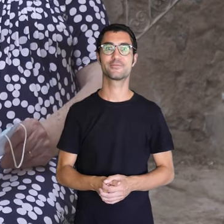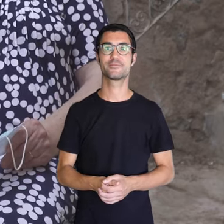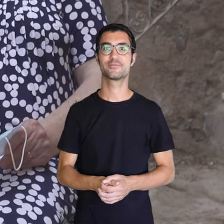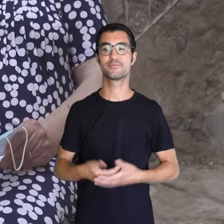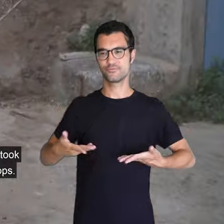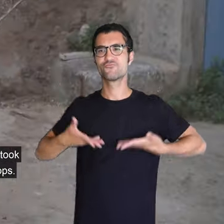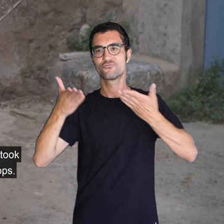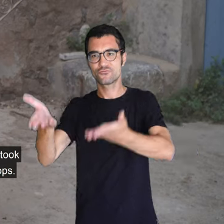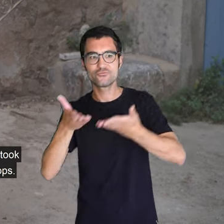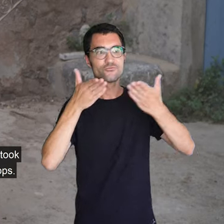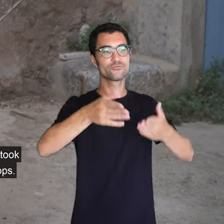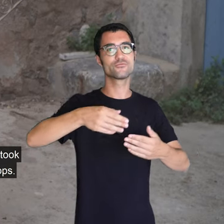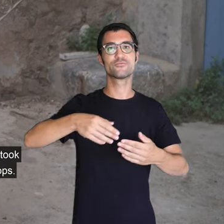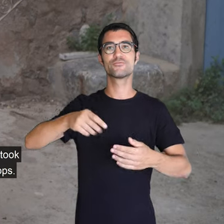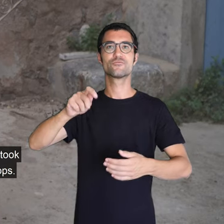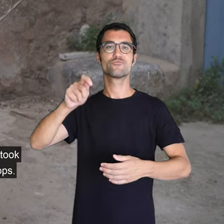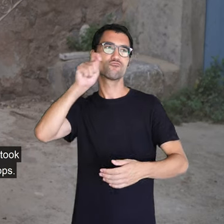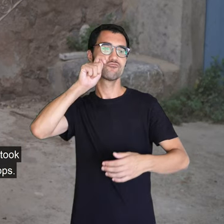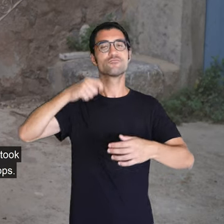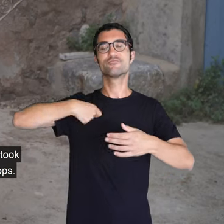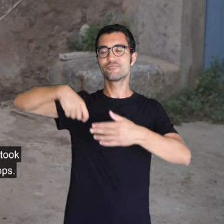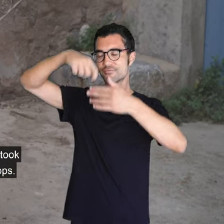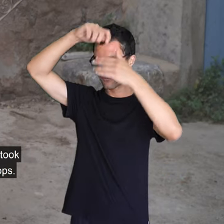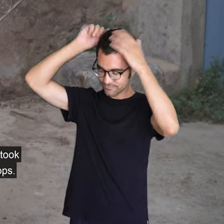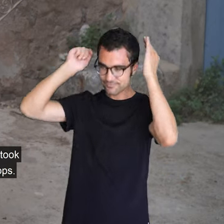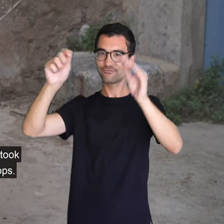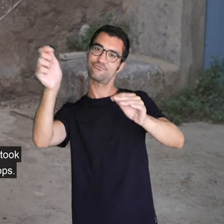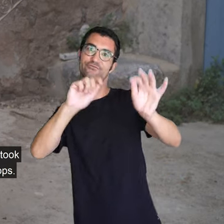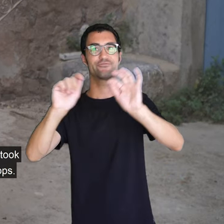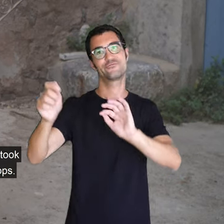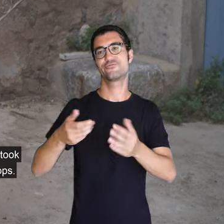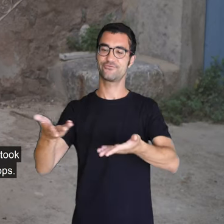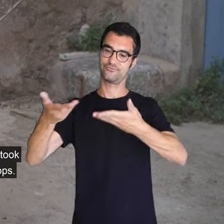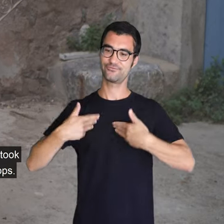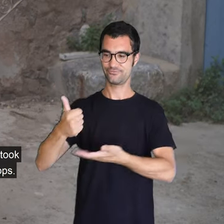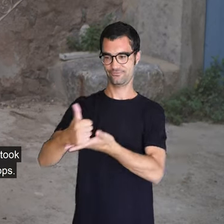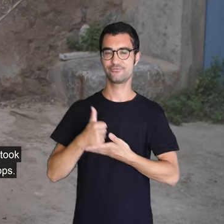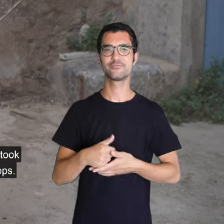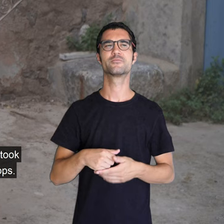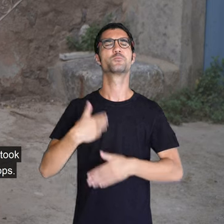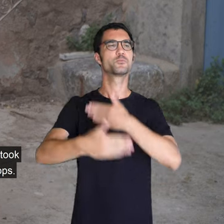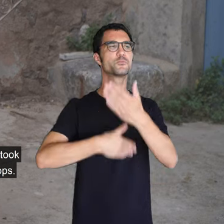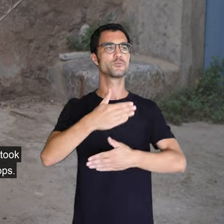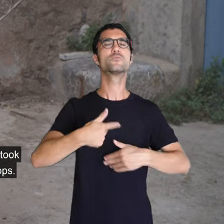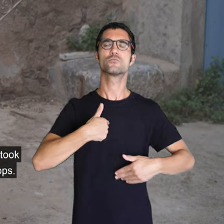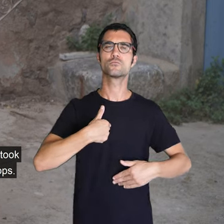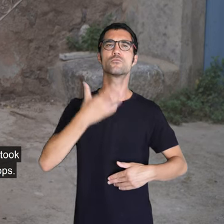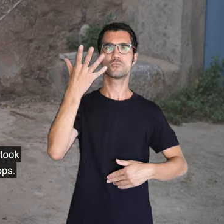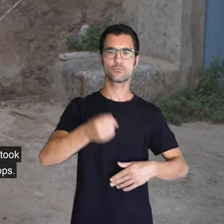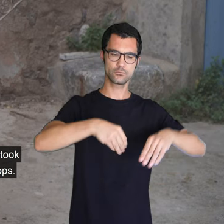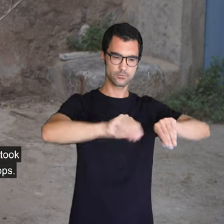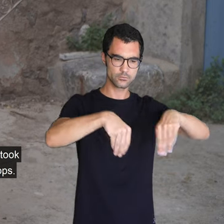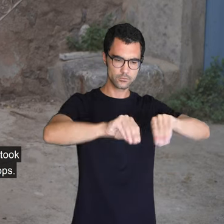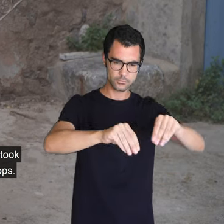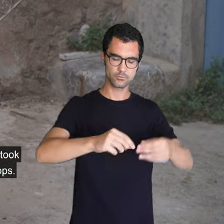turistes. Quan mos vàrem casats amb en Toni, tenien una tenda ja, una tenda d'això de brodats,